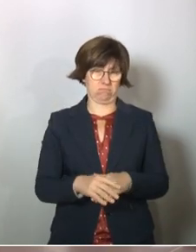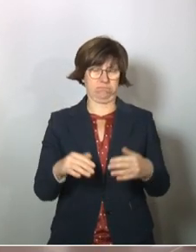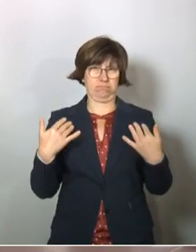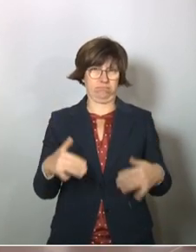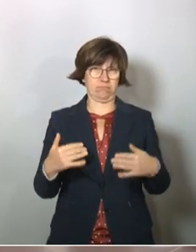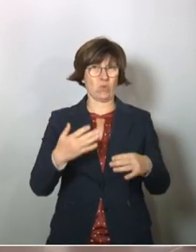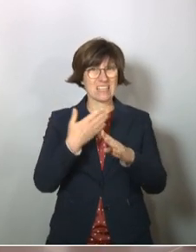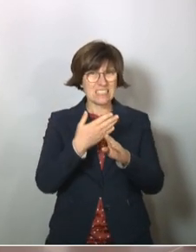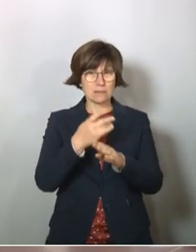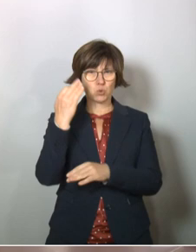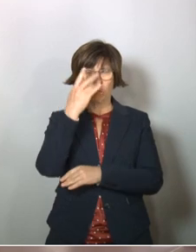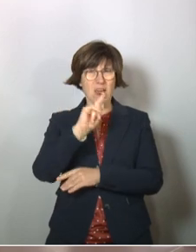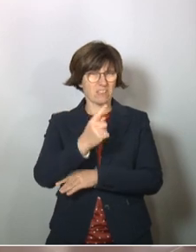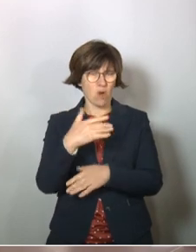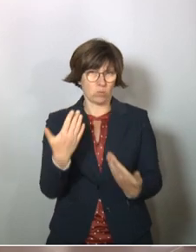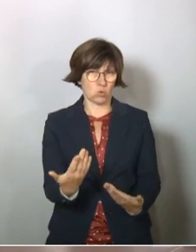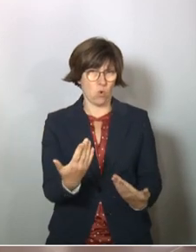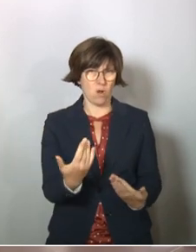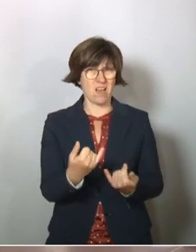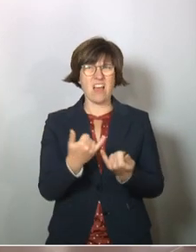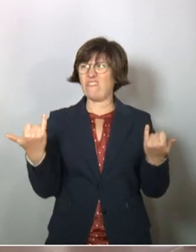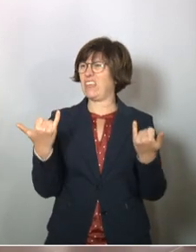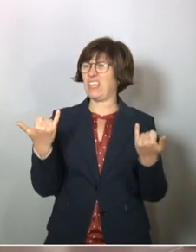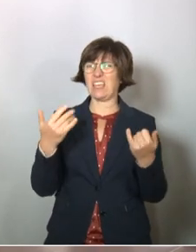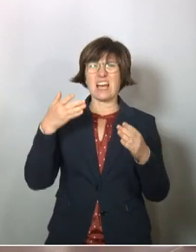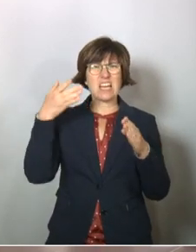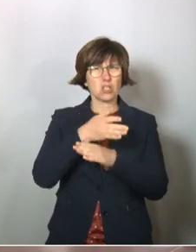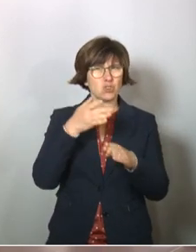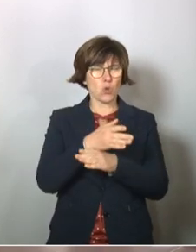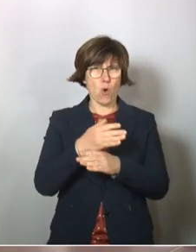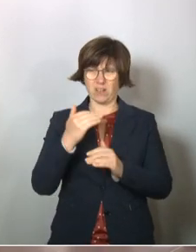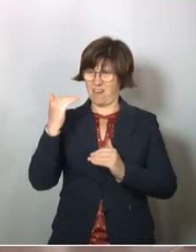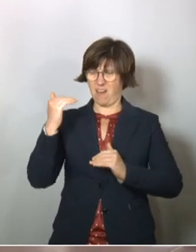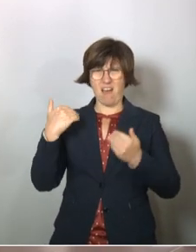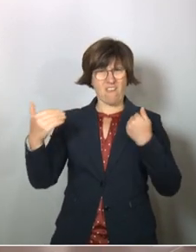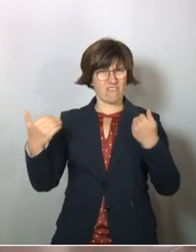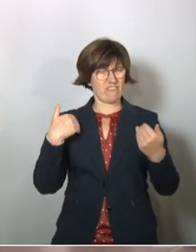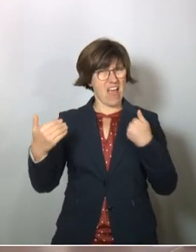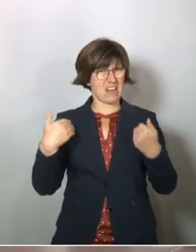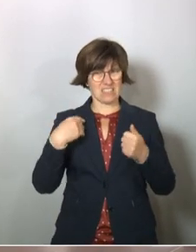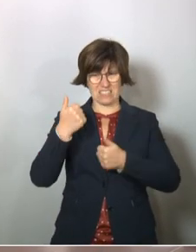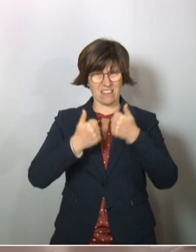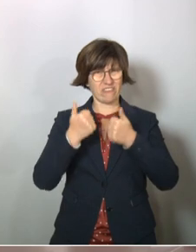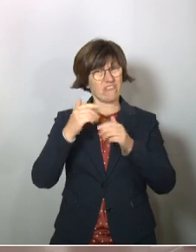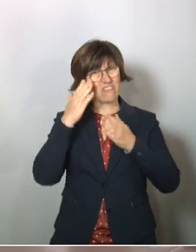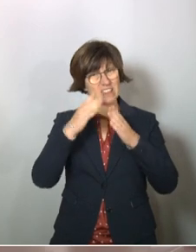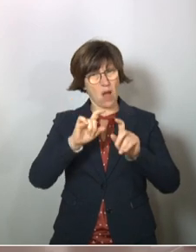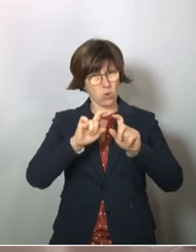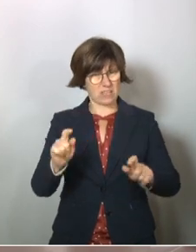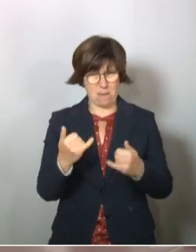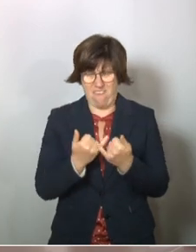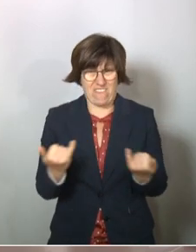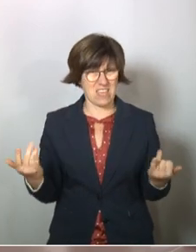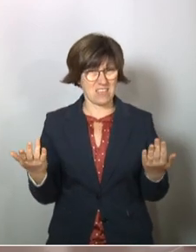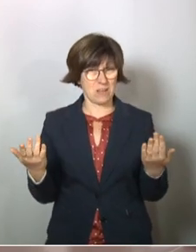Darüber muss man nachdenken. Wie kommt es zu diesem gestörten Vertrauensverhältnis? Und wie kann man wieder mehr Vertrauen